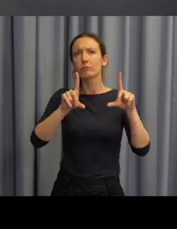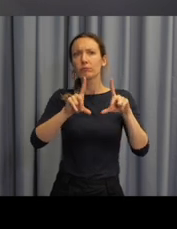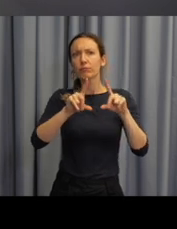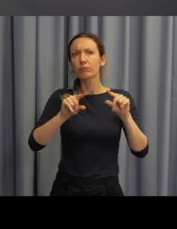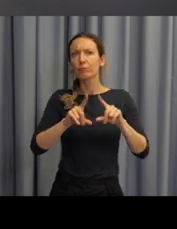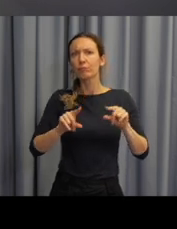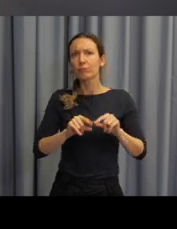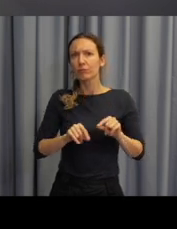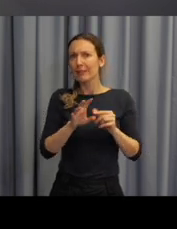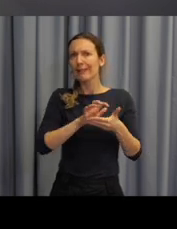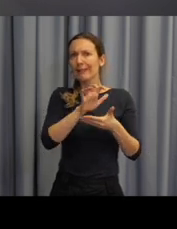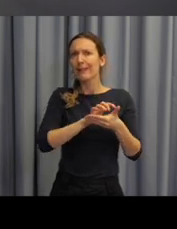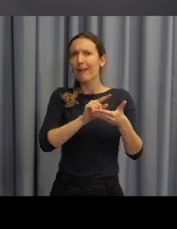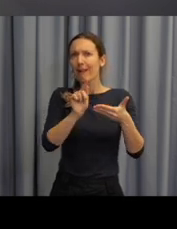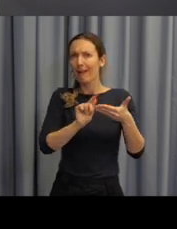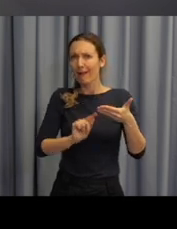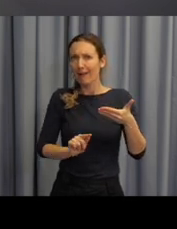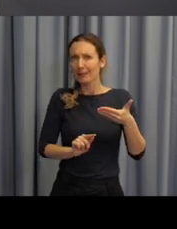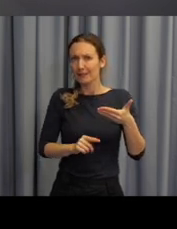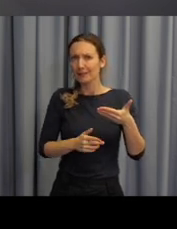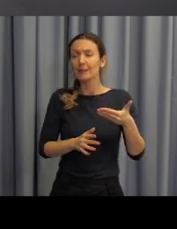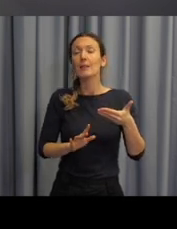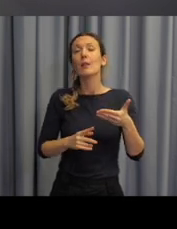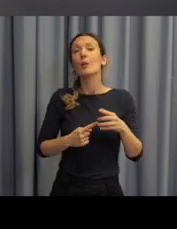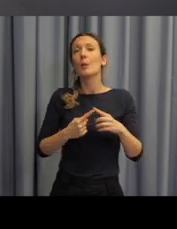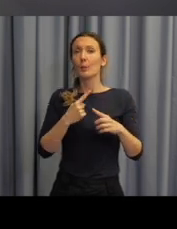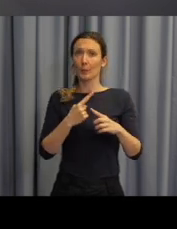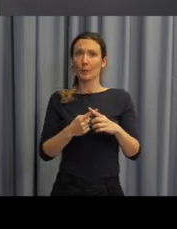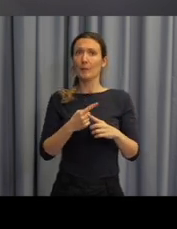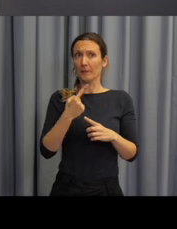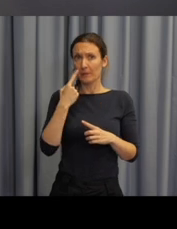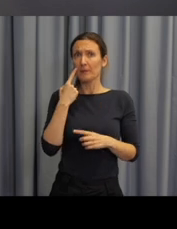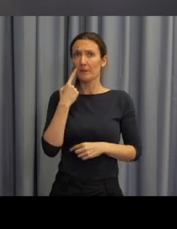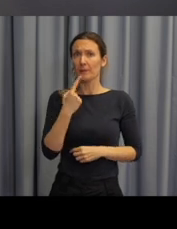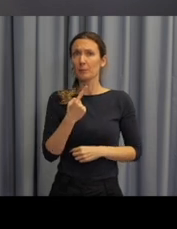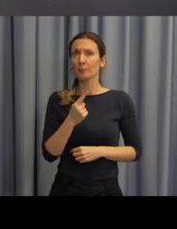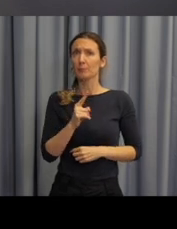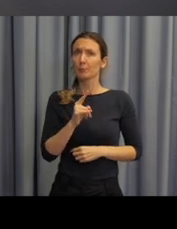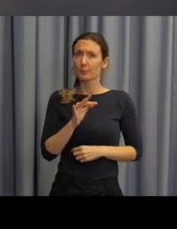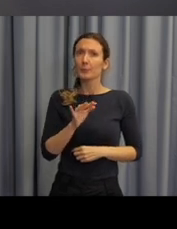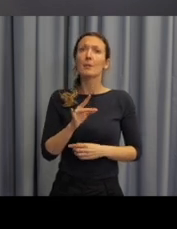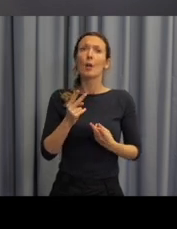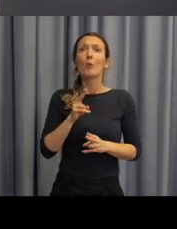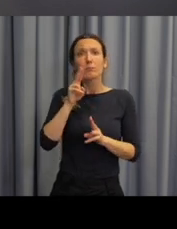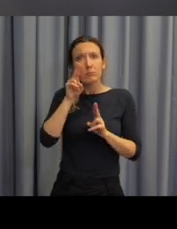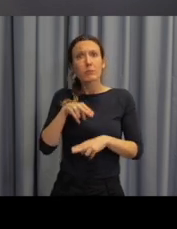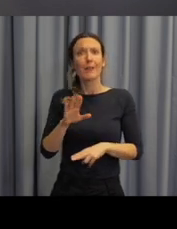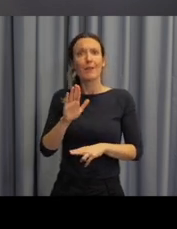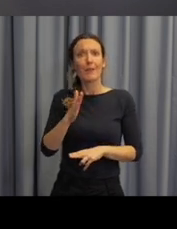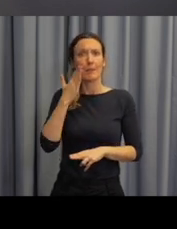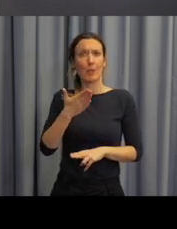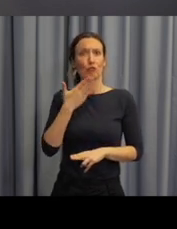kartičkách, nebo mohou pracovat. A zároveň vidíte, že jsou tam použity i ty reálie